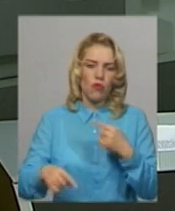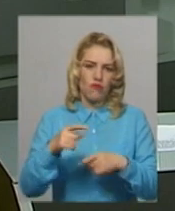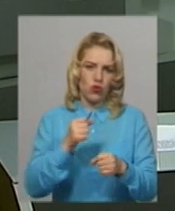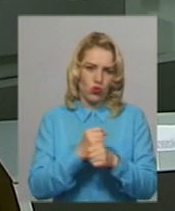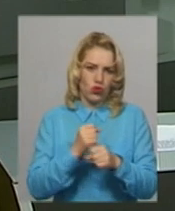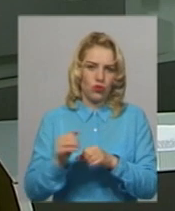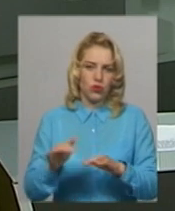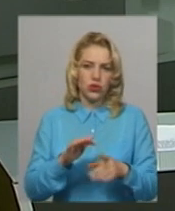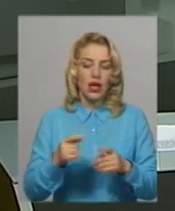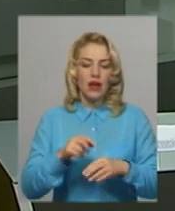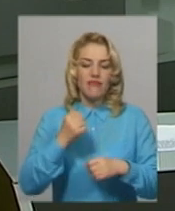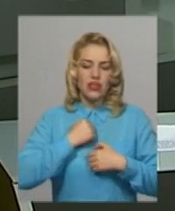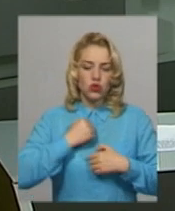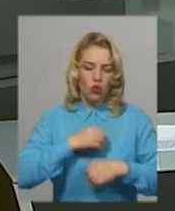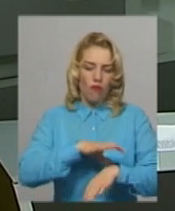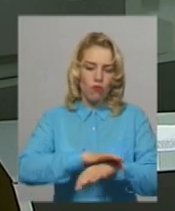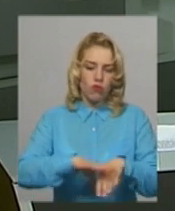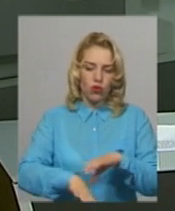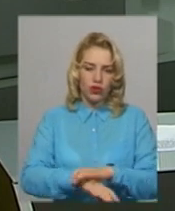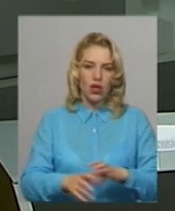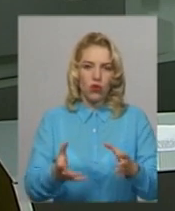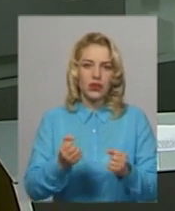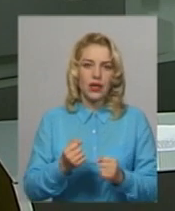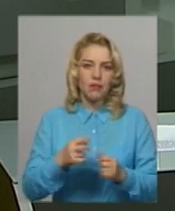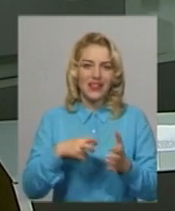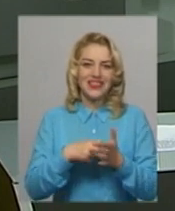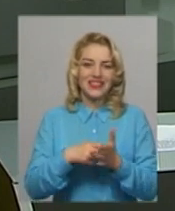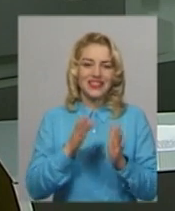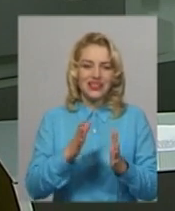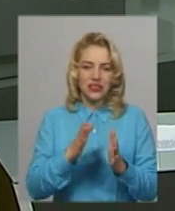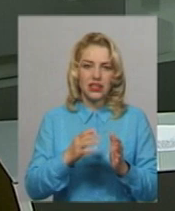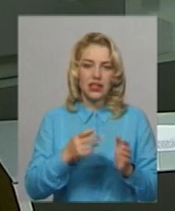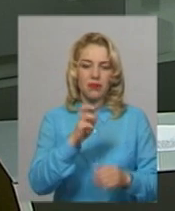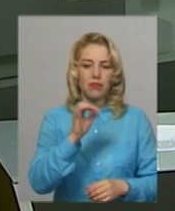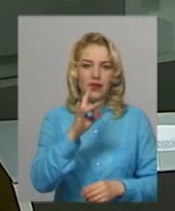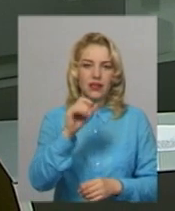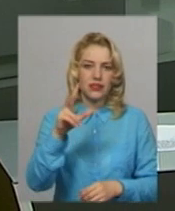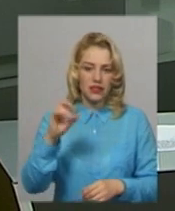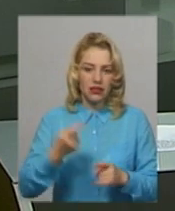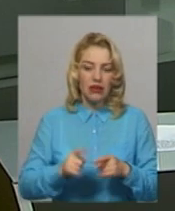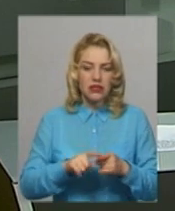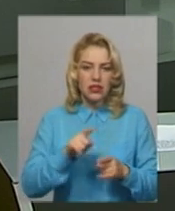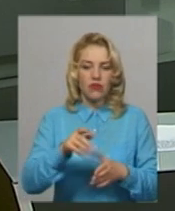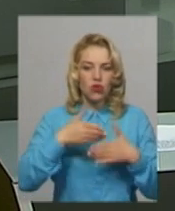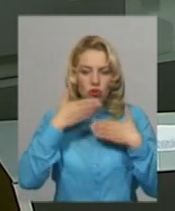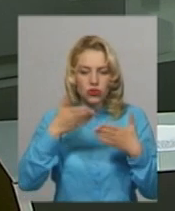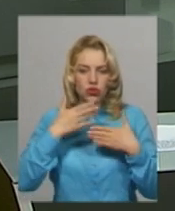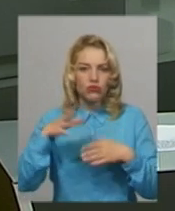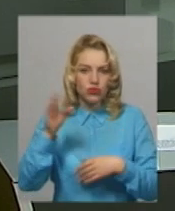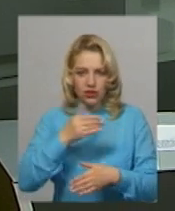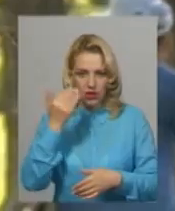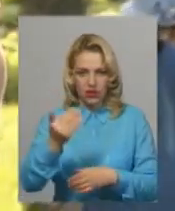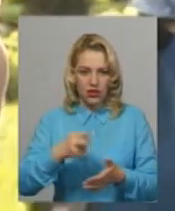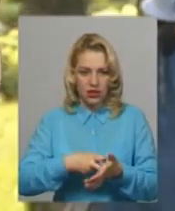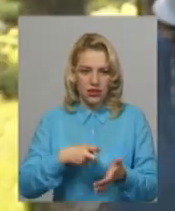військовополонені тільки не отримали листи, датовані березнем. Така затримка через цензорів, які мають вичитувати кожне посилання добранців.